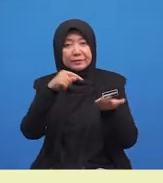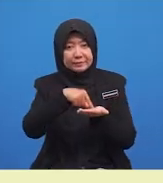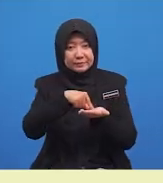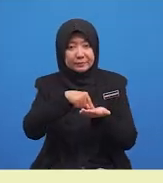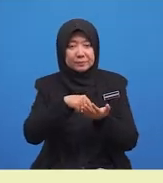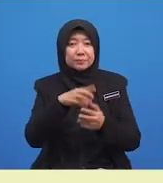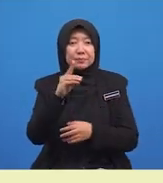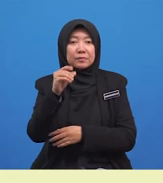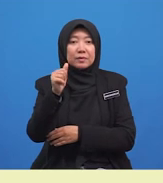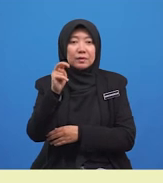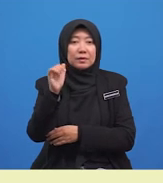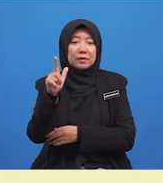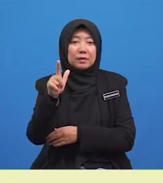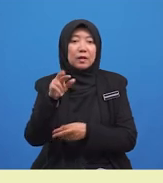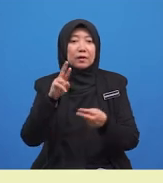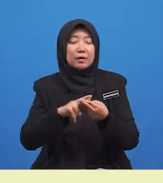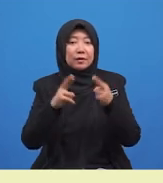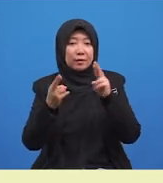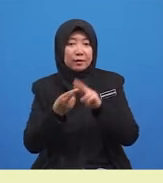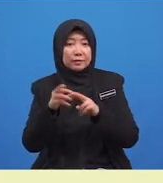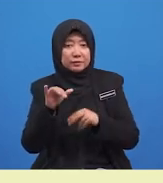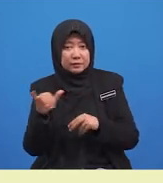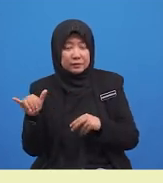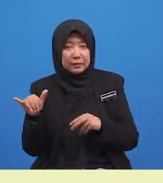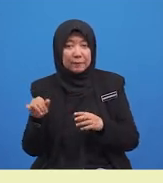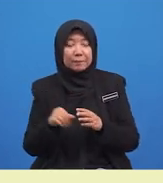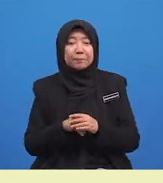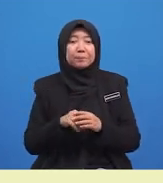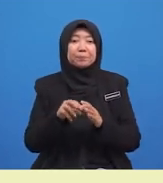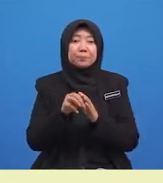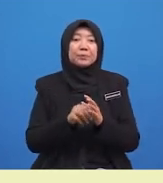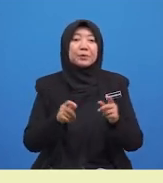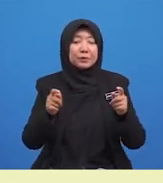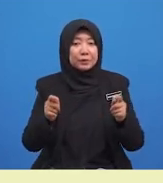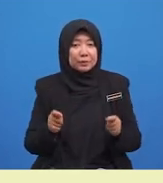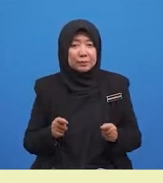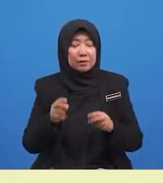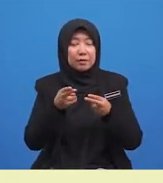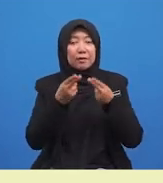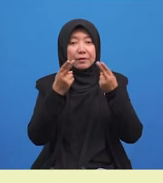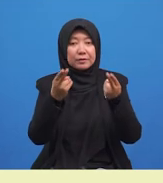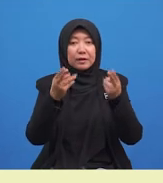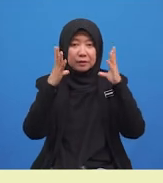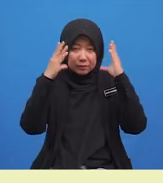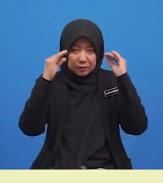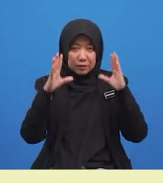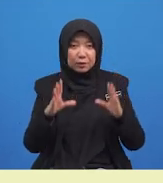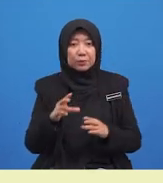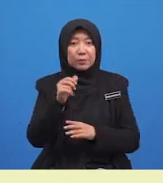Dan yang rakan-rakannya menerima hadiah cikgu Aimi